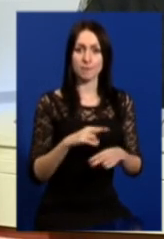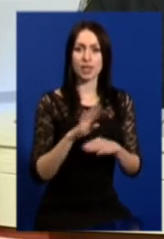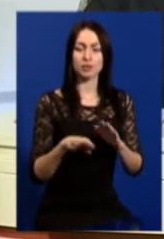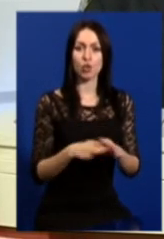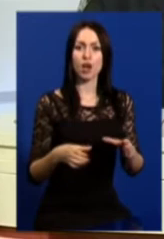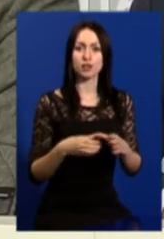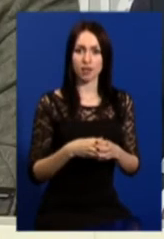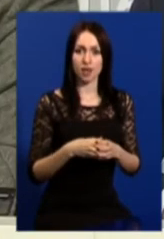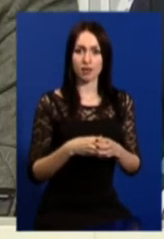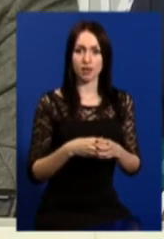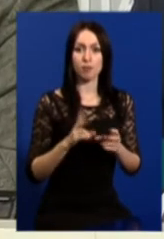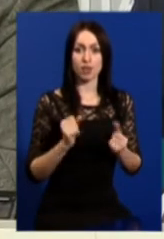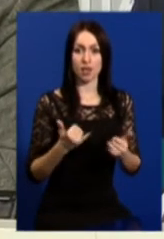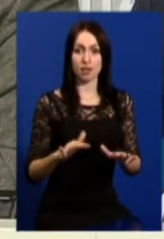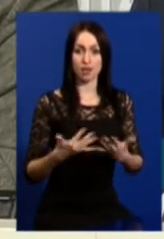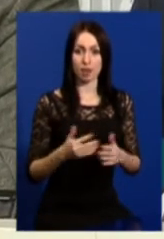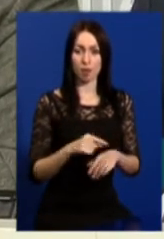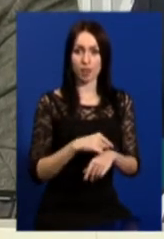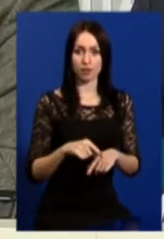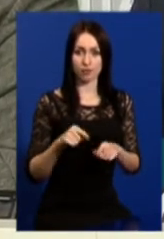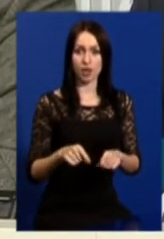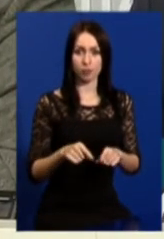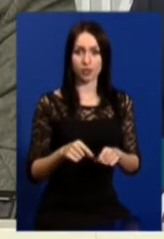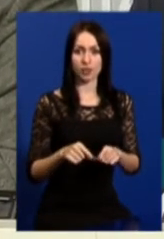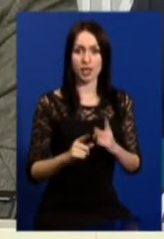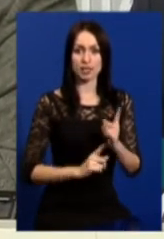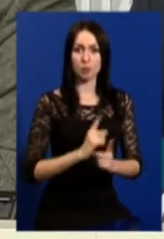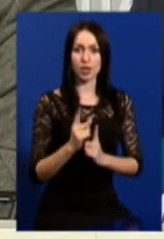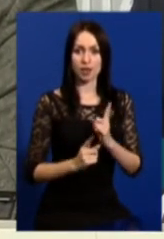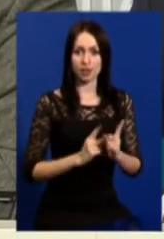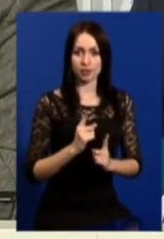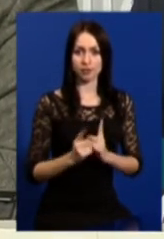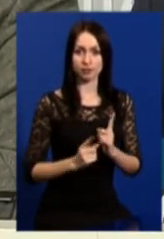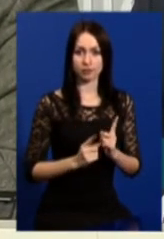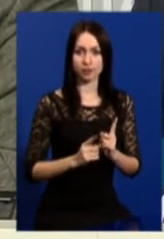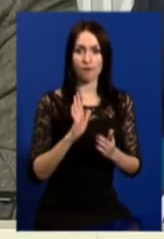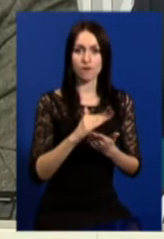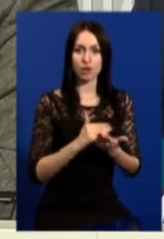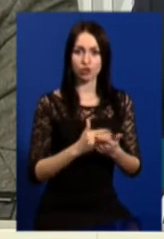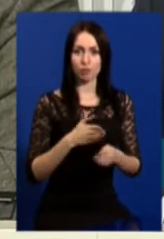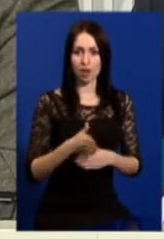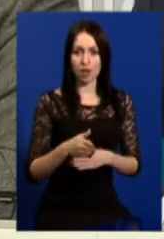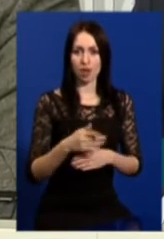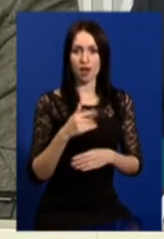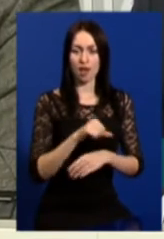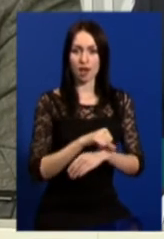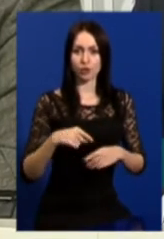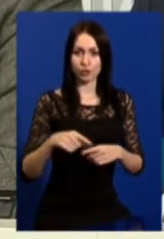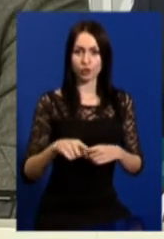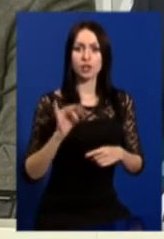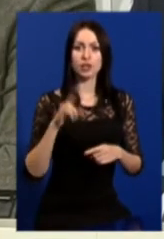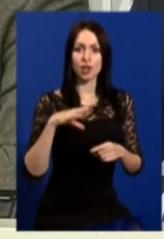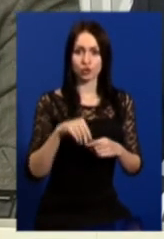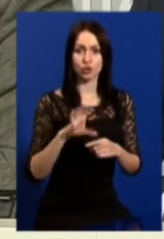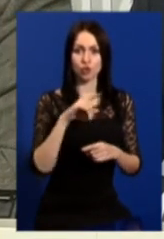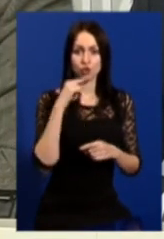спецпідрозділами. На даний момент змін в режимі перетину державного кордону, в тому числі і з